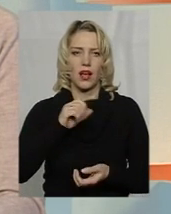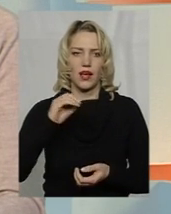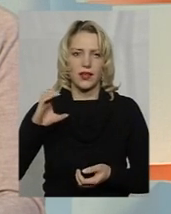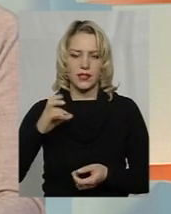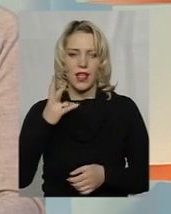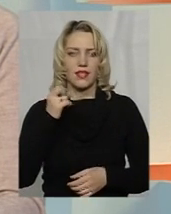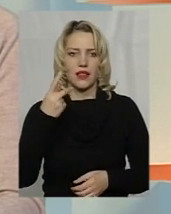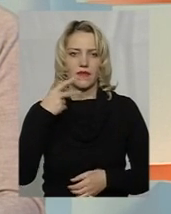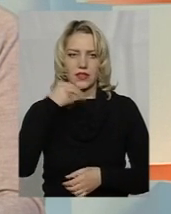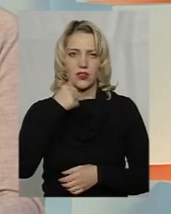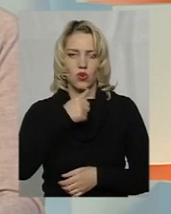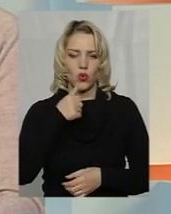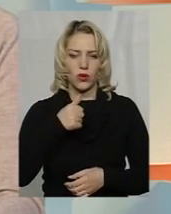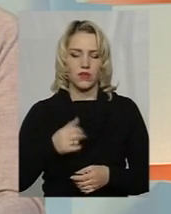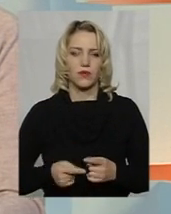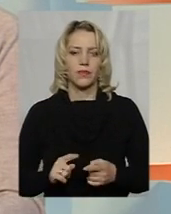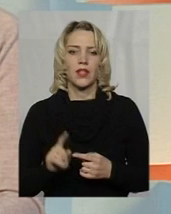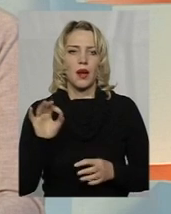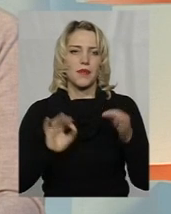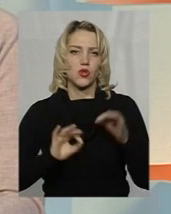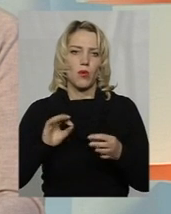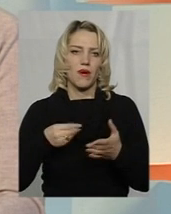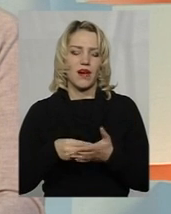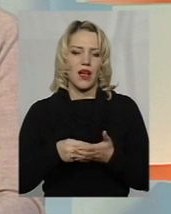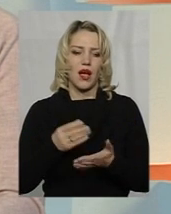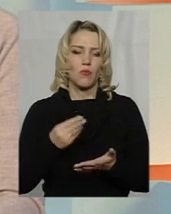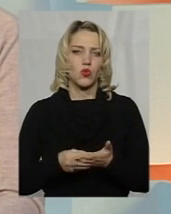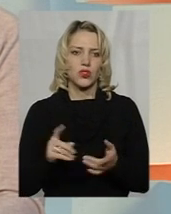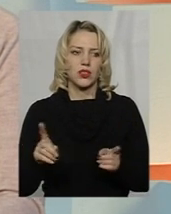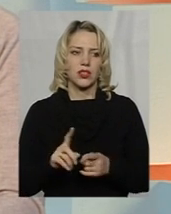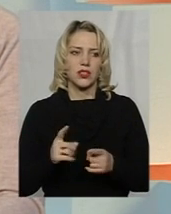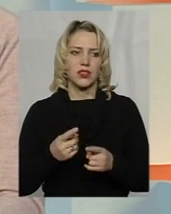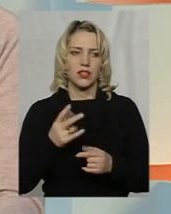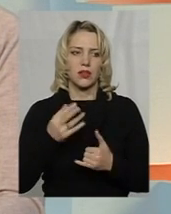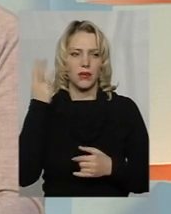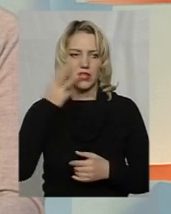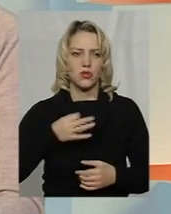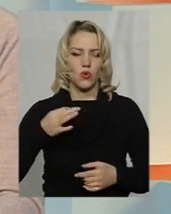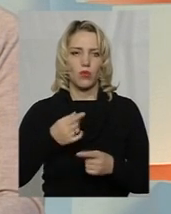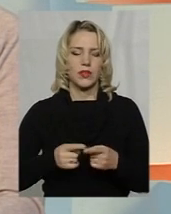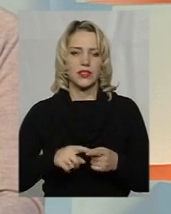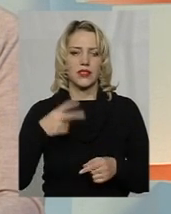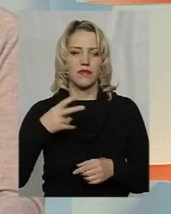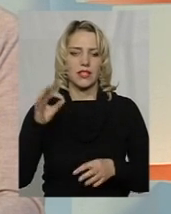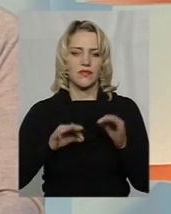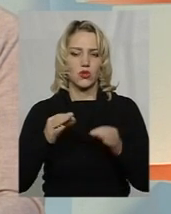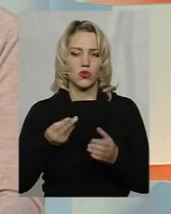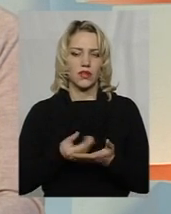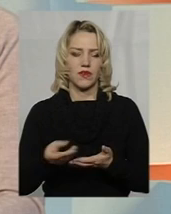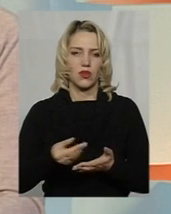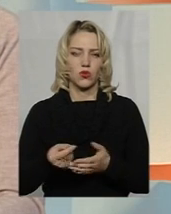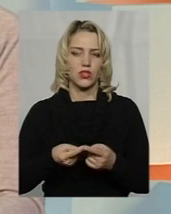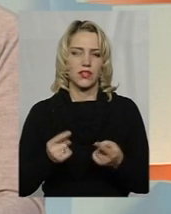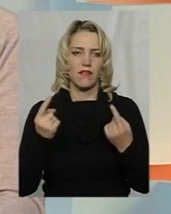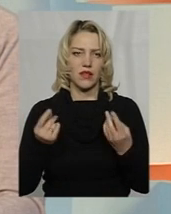років. Питома вага, бюджет, який дає АТОМна станція до області, це близько 20% власних надходжень. Тобто це дуже великі